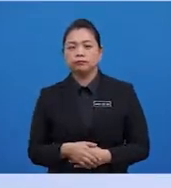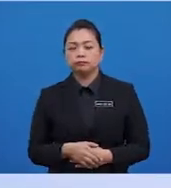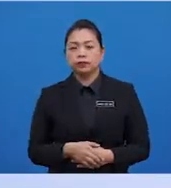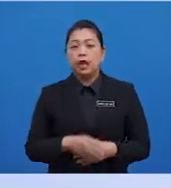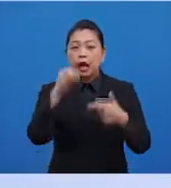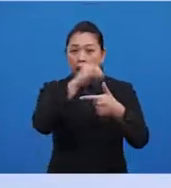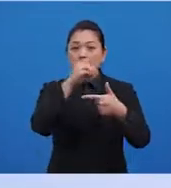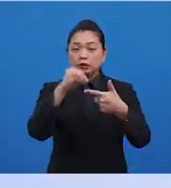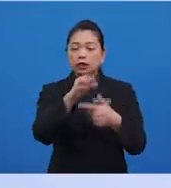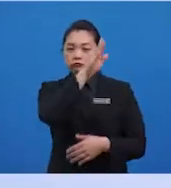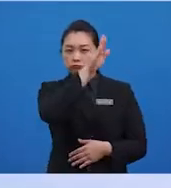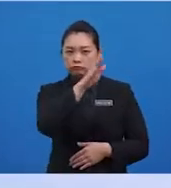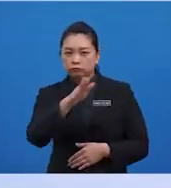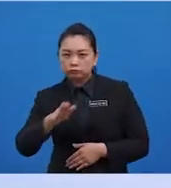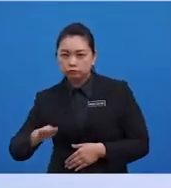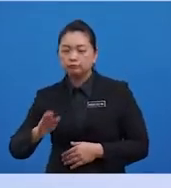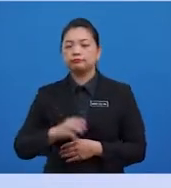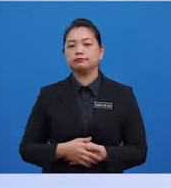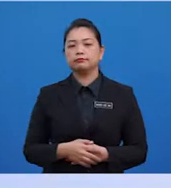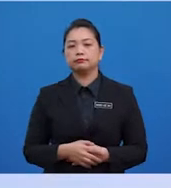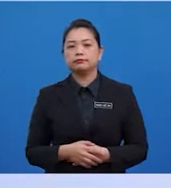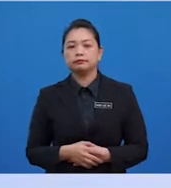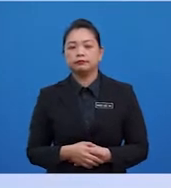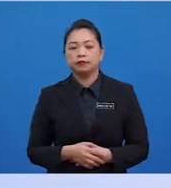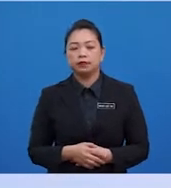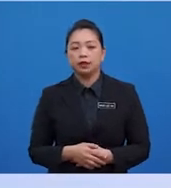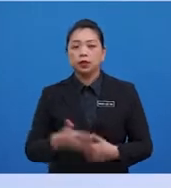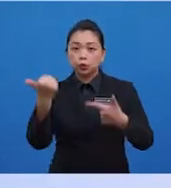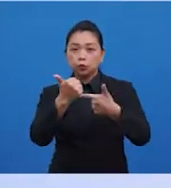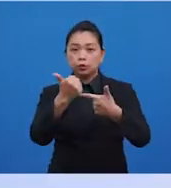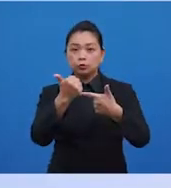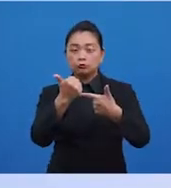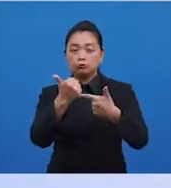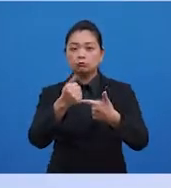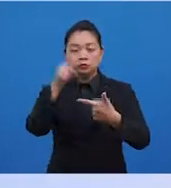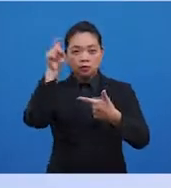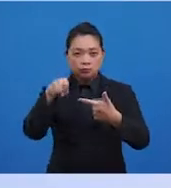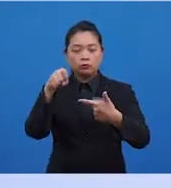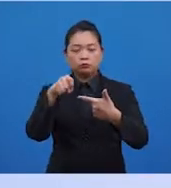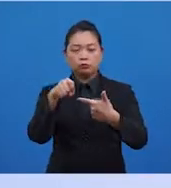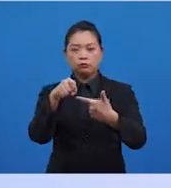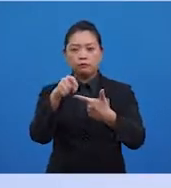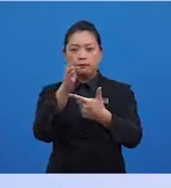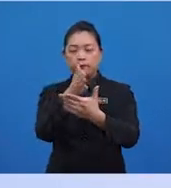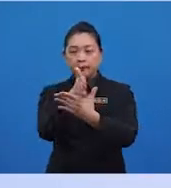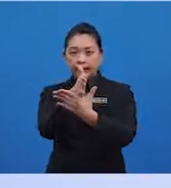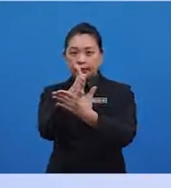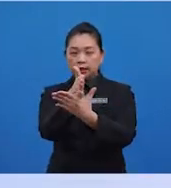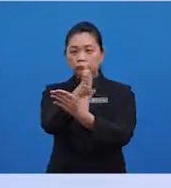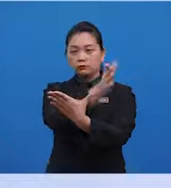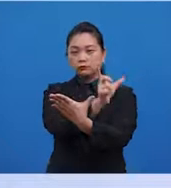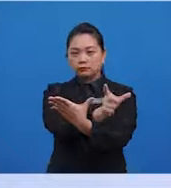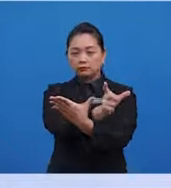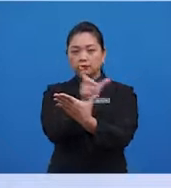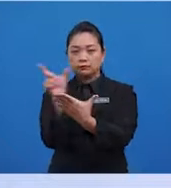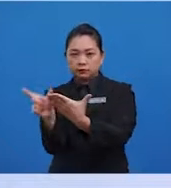atau menurun. Yang kedua, nilai cerapan perlu dibahagi kepada dua bahagian